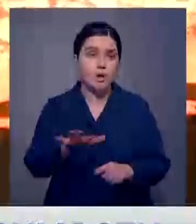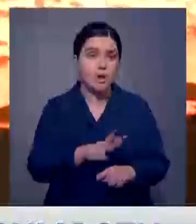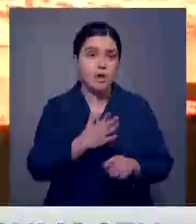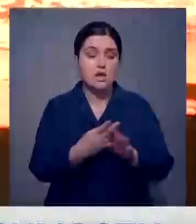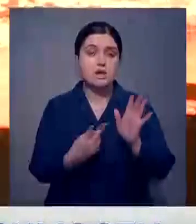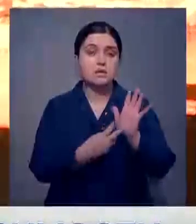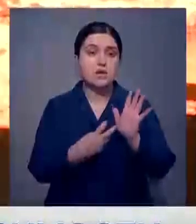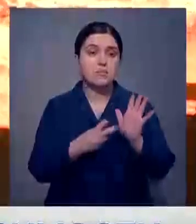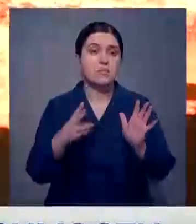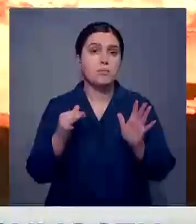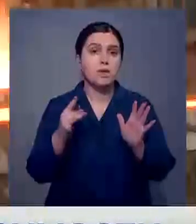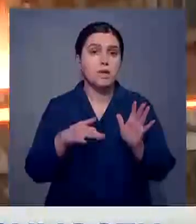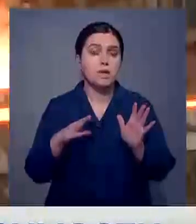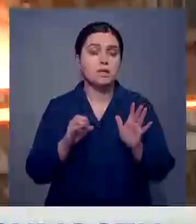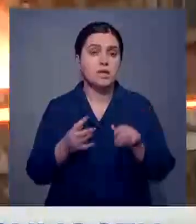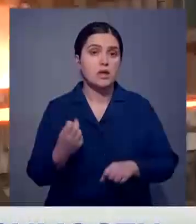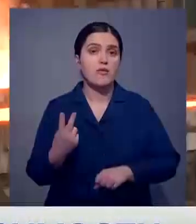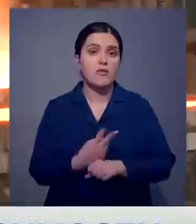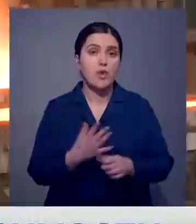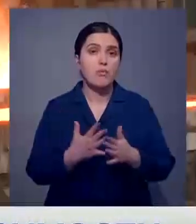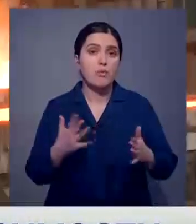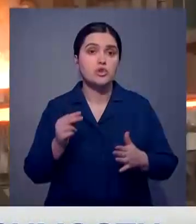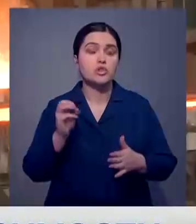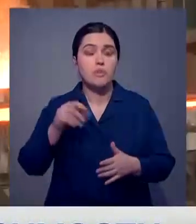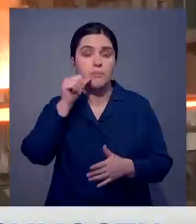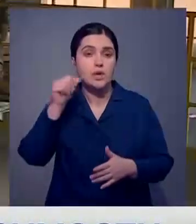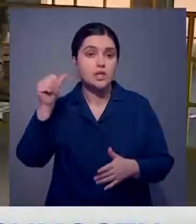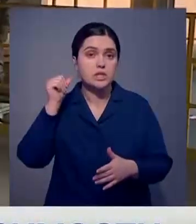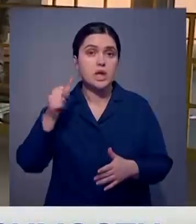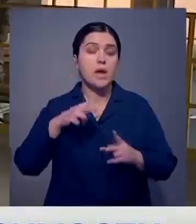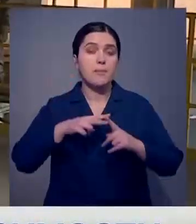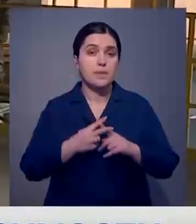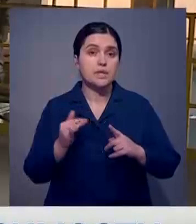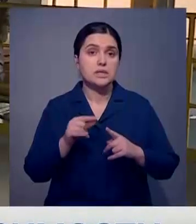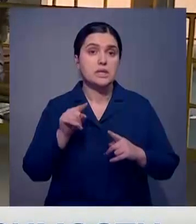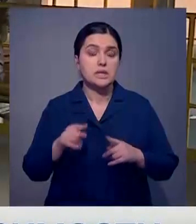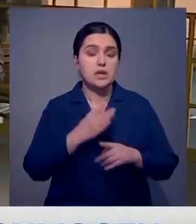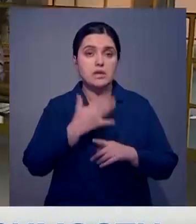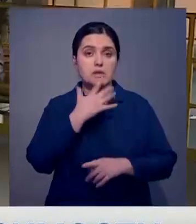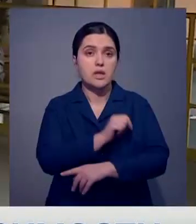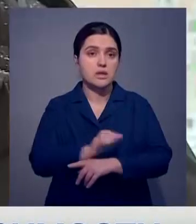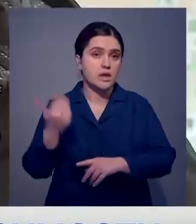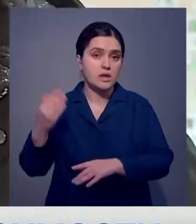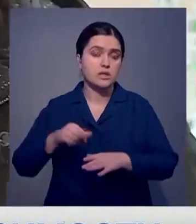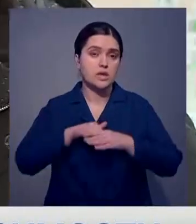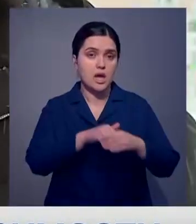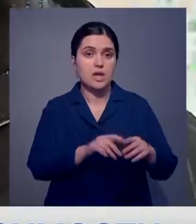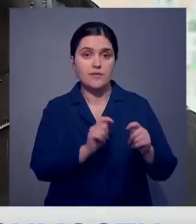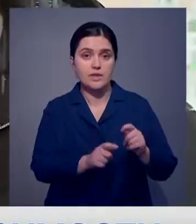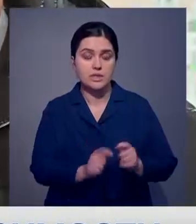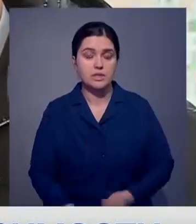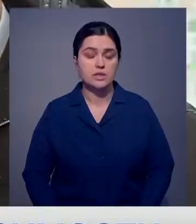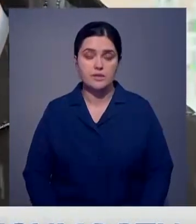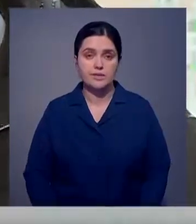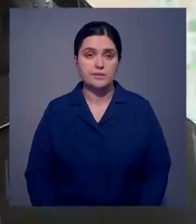миллиардов тенге. Это почти вдвое больше, чем в предыдущие годы. При этом половина из них иностранные инвестиции. У нас традиционная